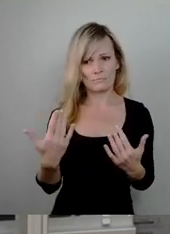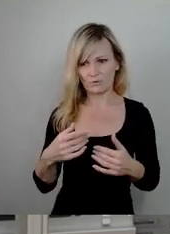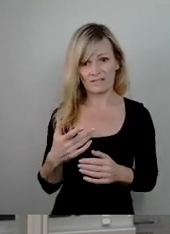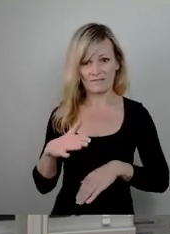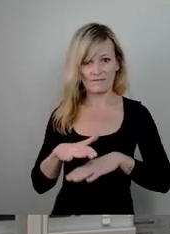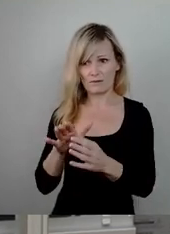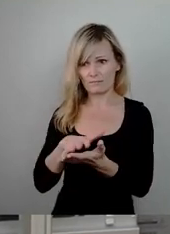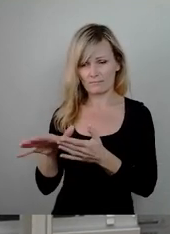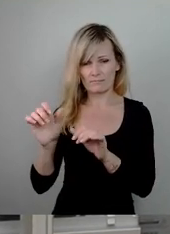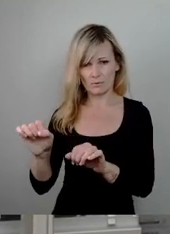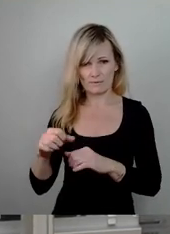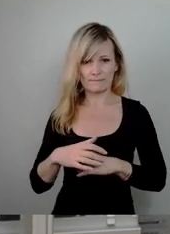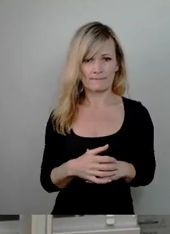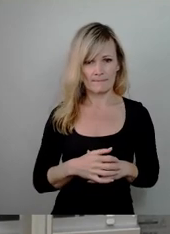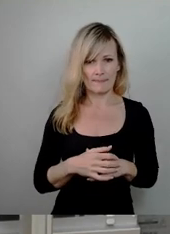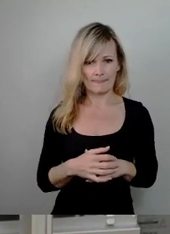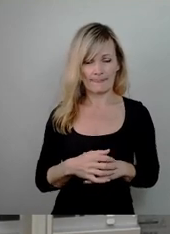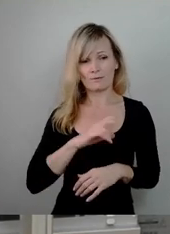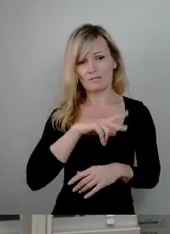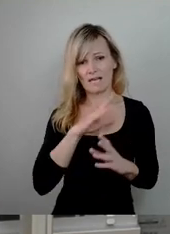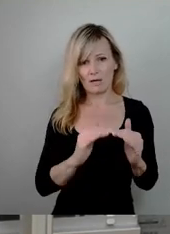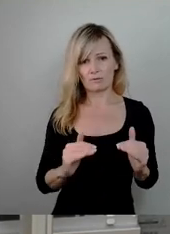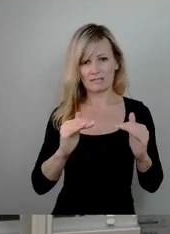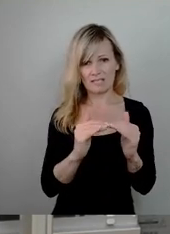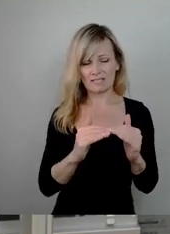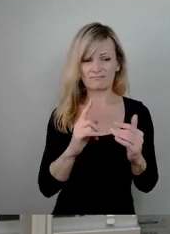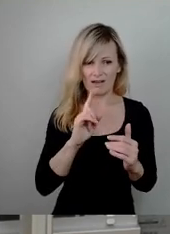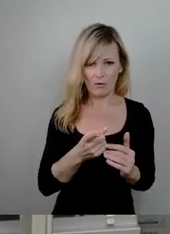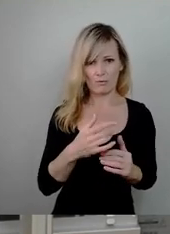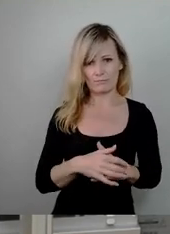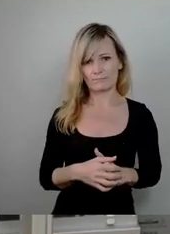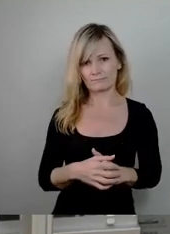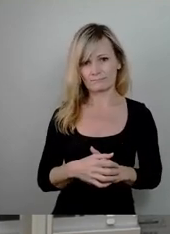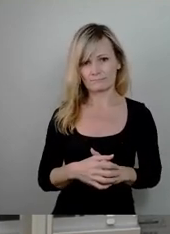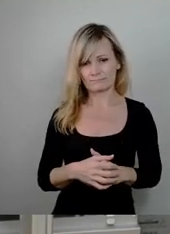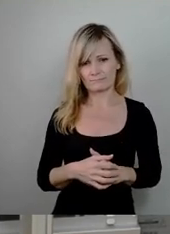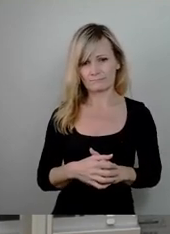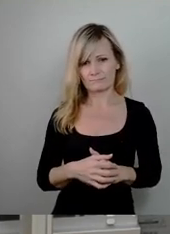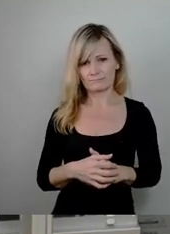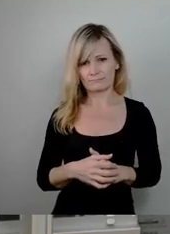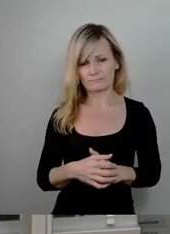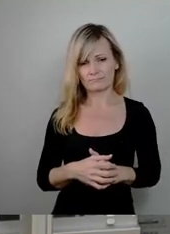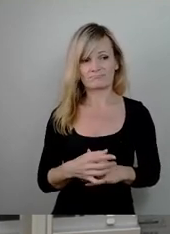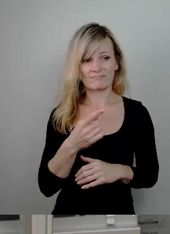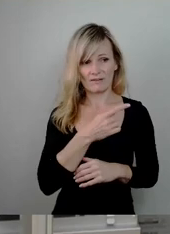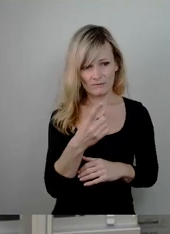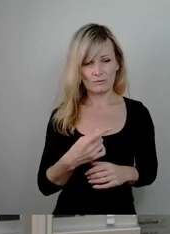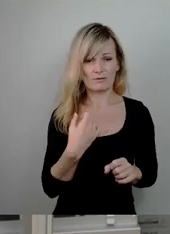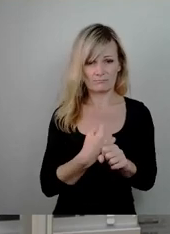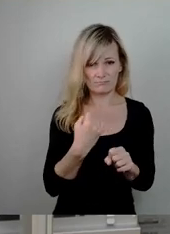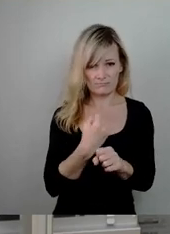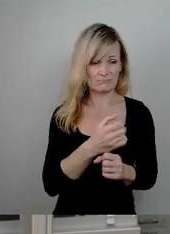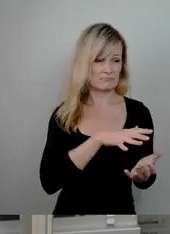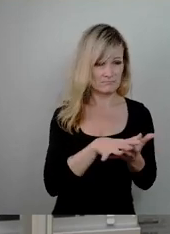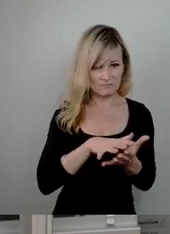hart der Vornahme. Und die Belastung der Schaffenden erreicht bedenkliche Ausmaße. Der Antrag der Grünen